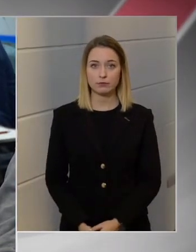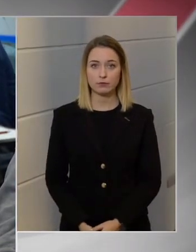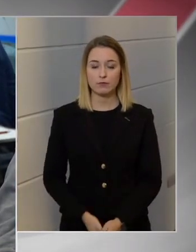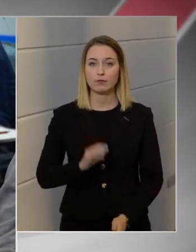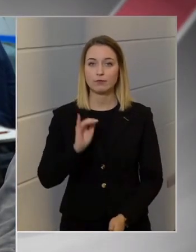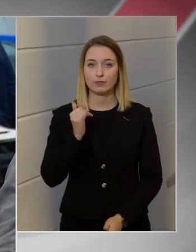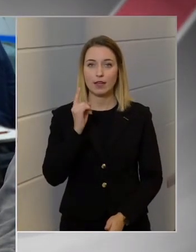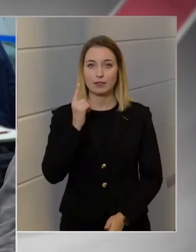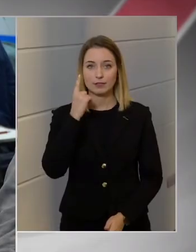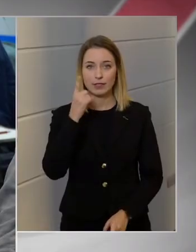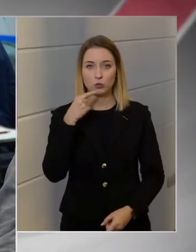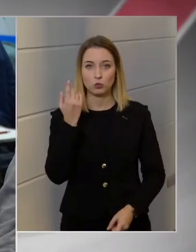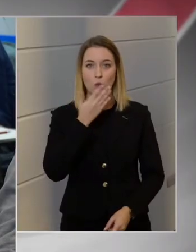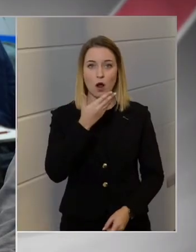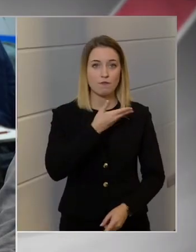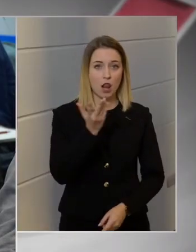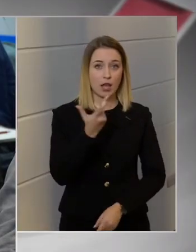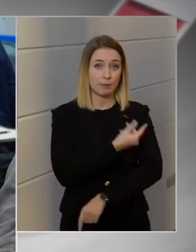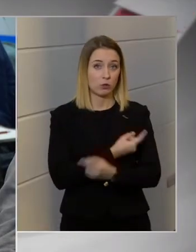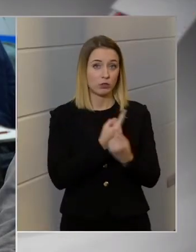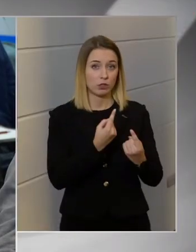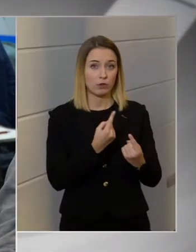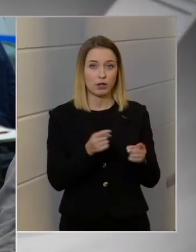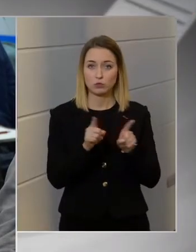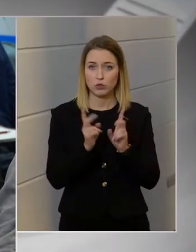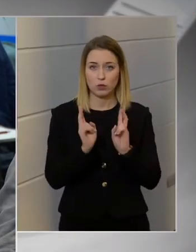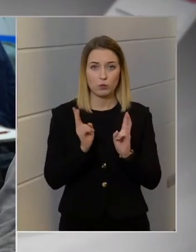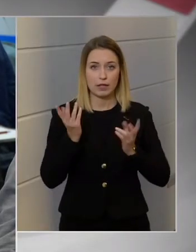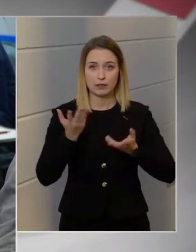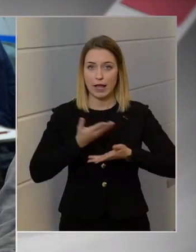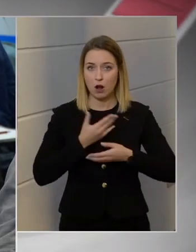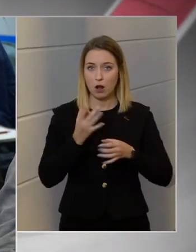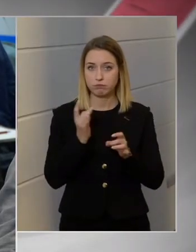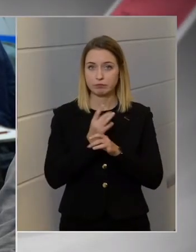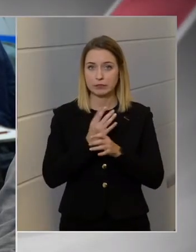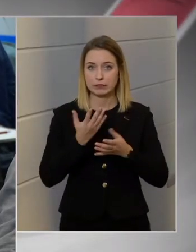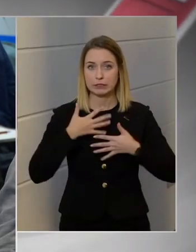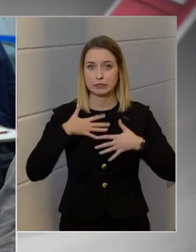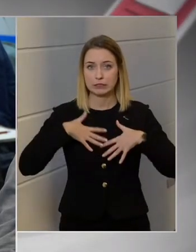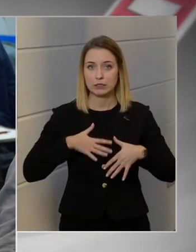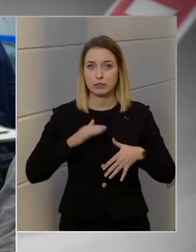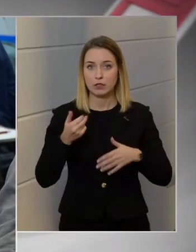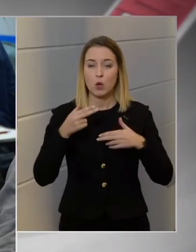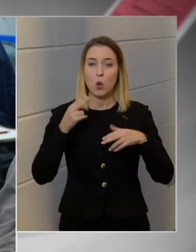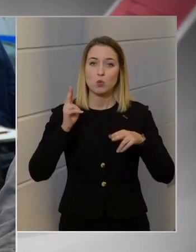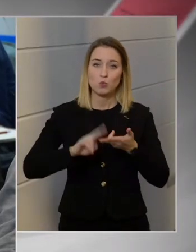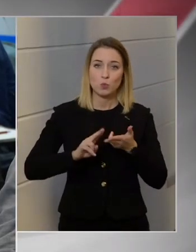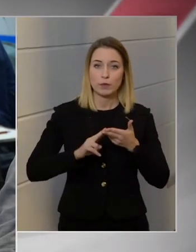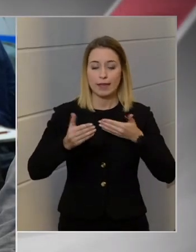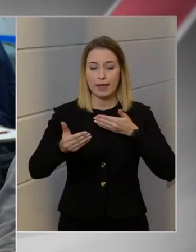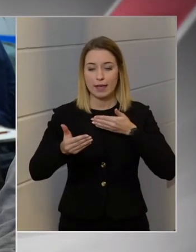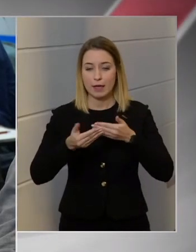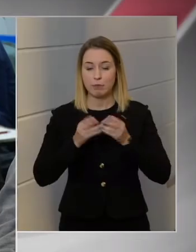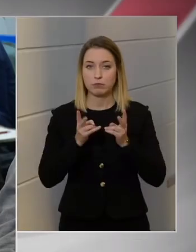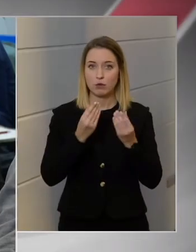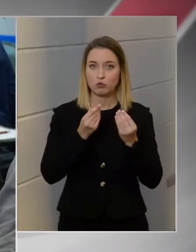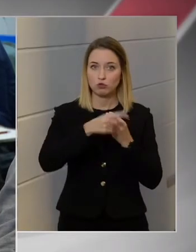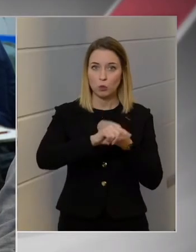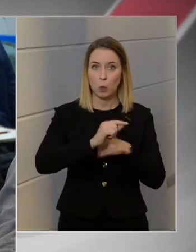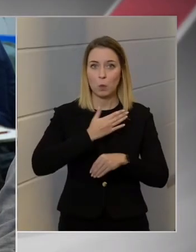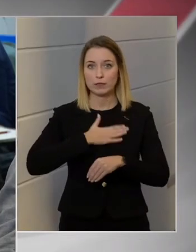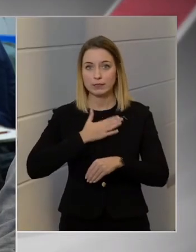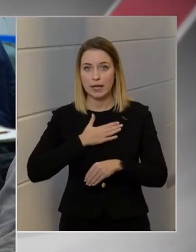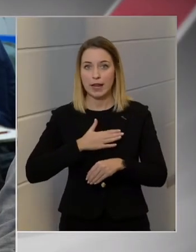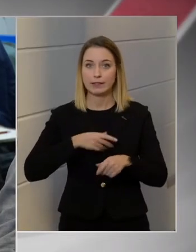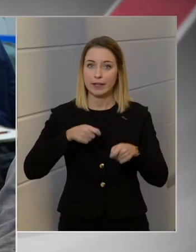Igen, de azt is tudjuk, hogyha valaki beoltatja magát, attól még ugyanúgy elkaphatja a vírust, és mondjuk az ünnepek közelettével lehet, hogy sokan szeretnének